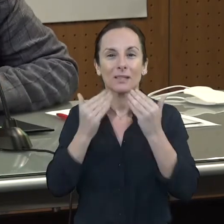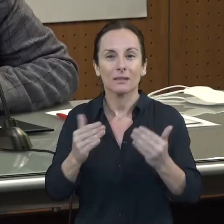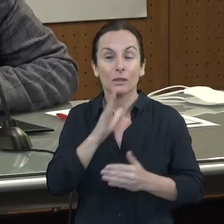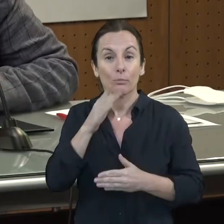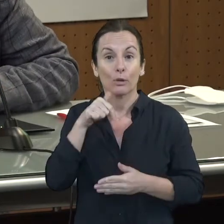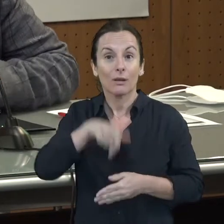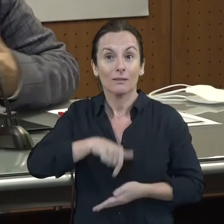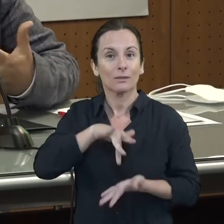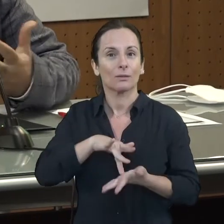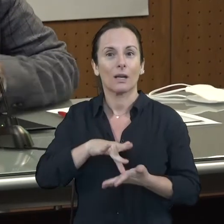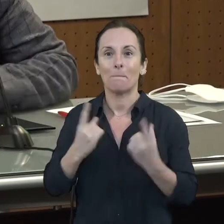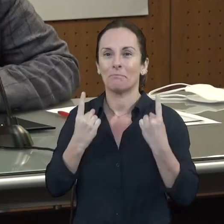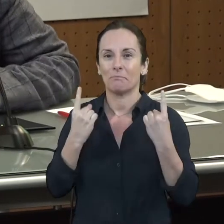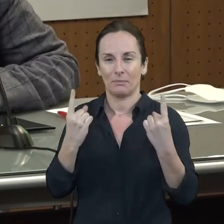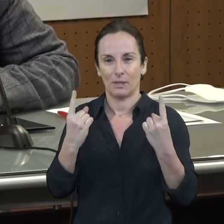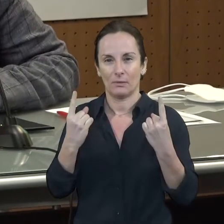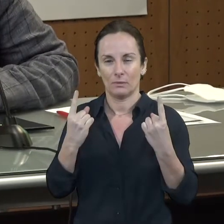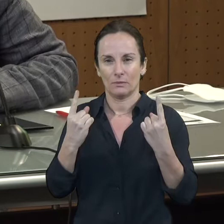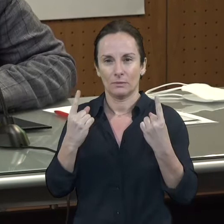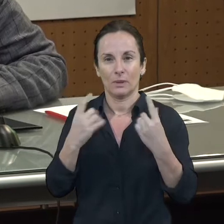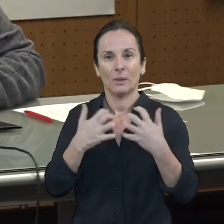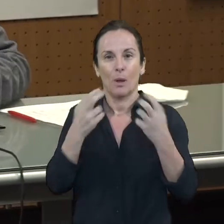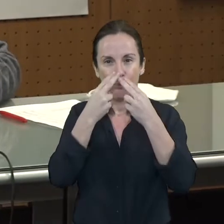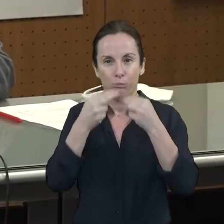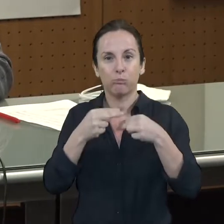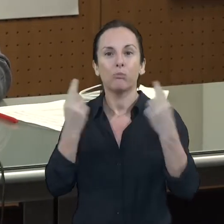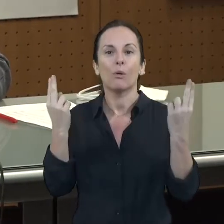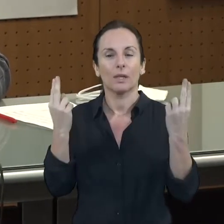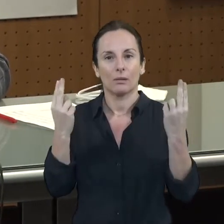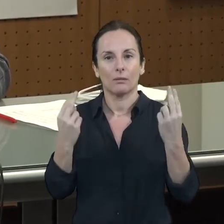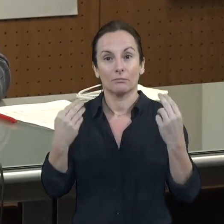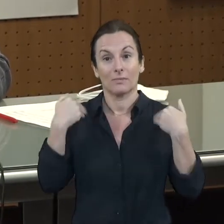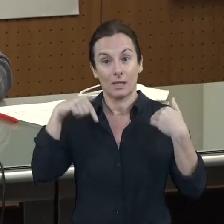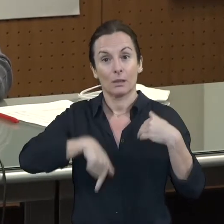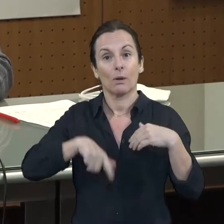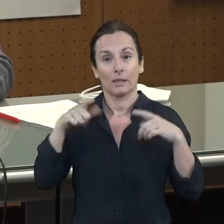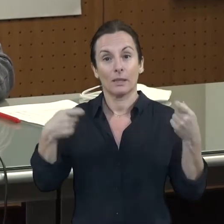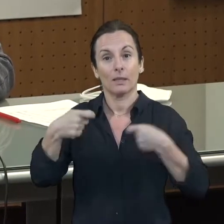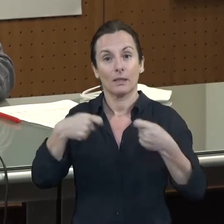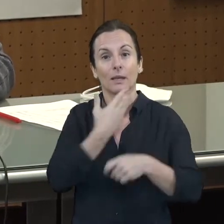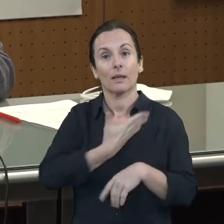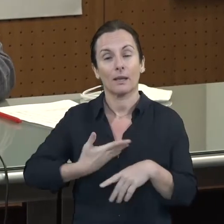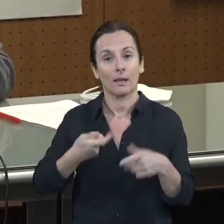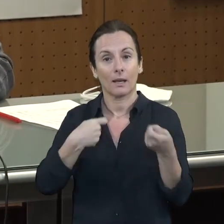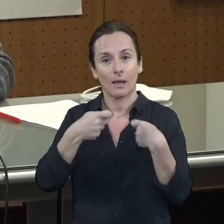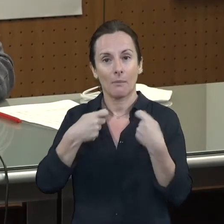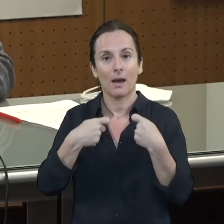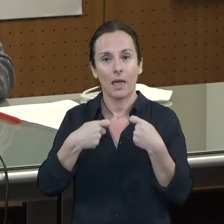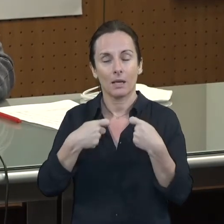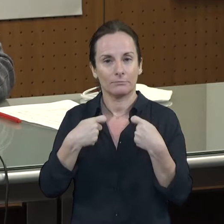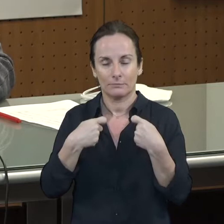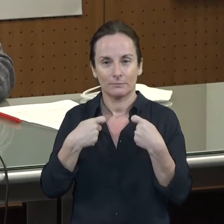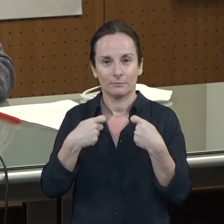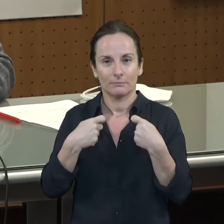que fa la càmera, diríem, públic i és el primer acte que fa la